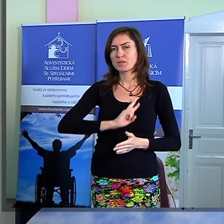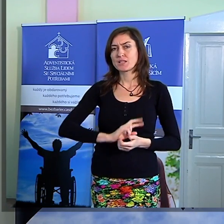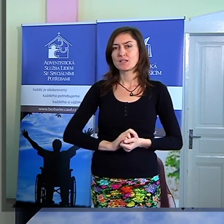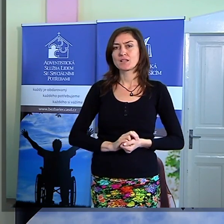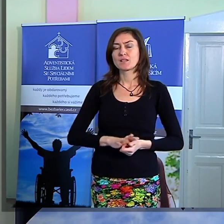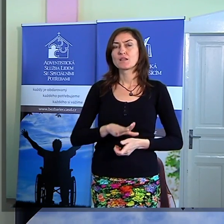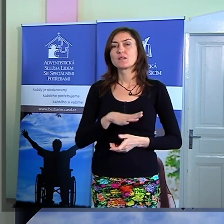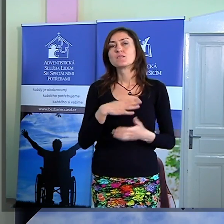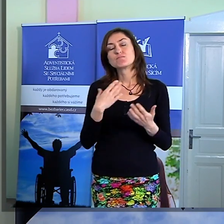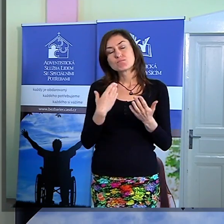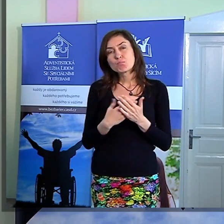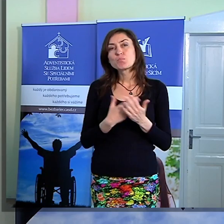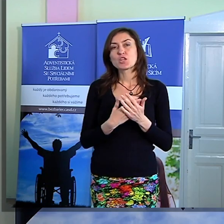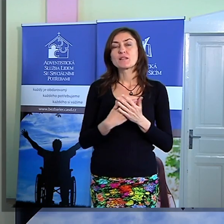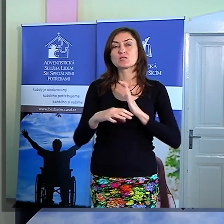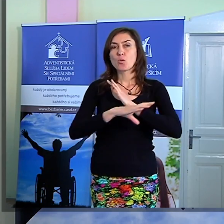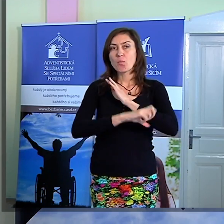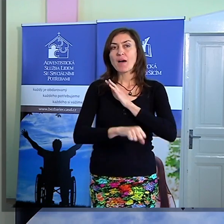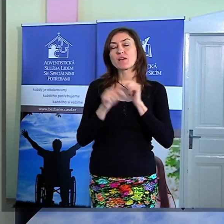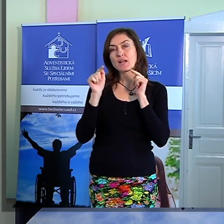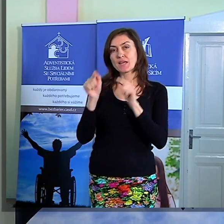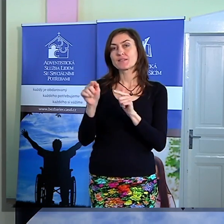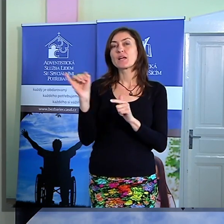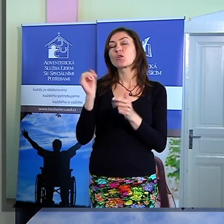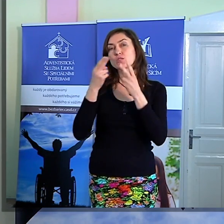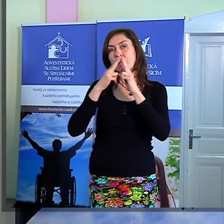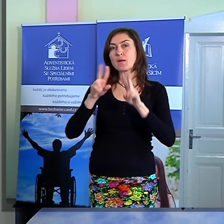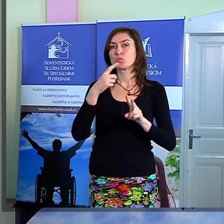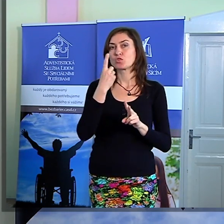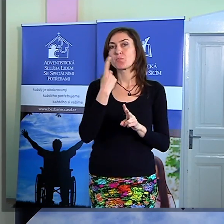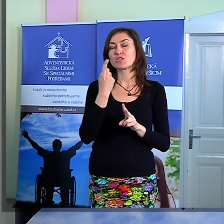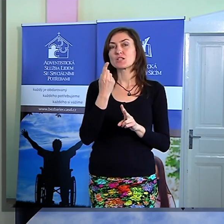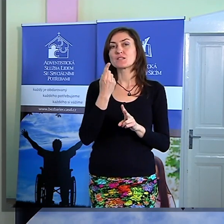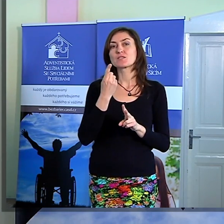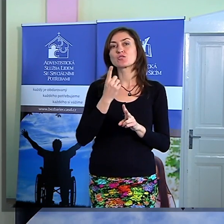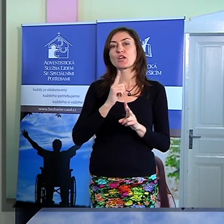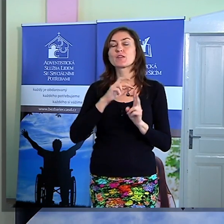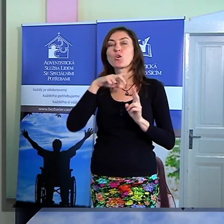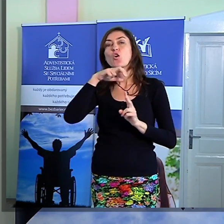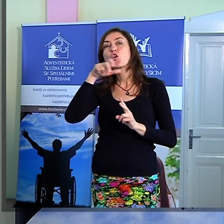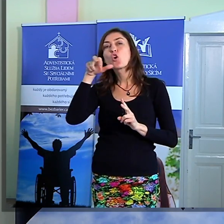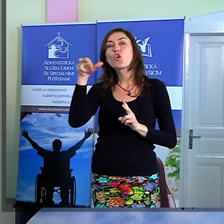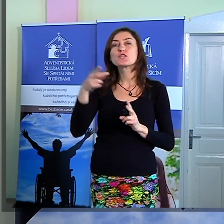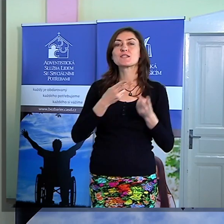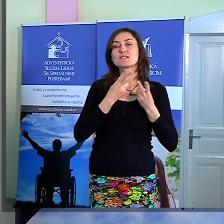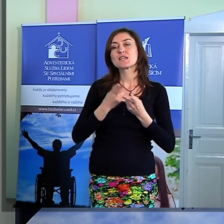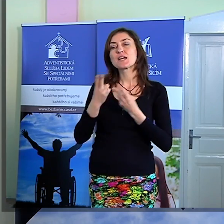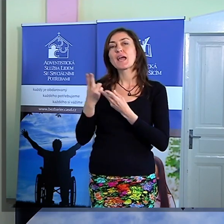A přesto Apoštol Pavel je ten, o kom by se dalo říct, že je to taková chodící reklama na optimismus.